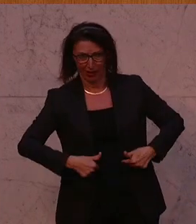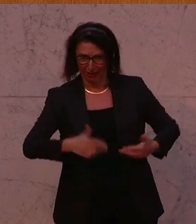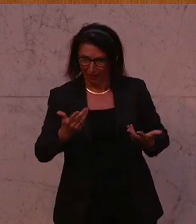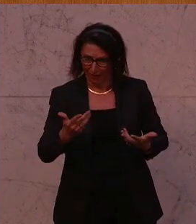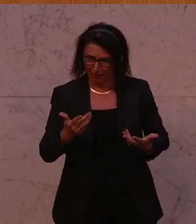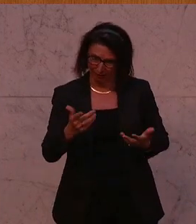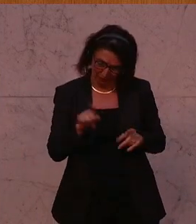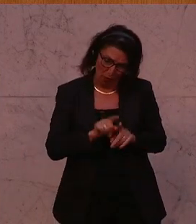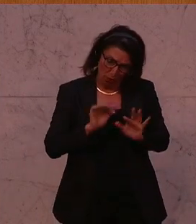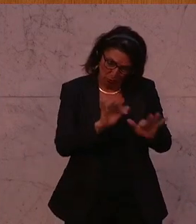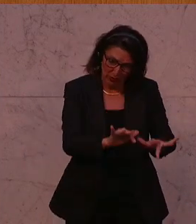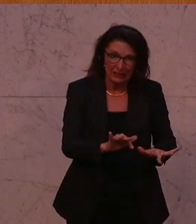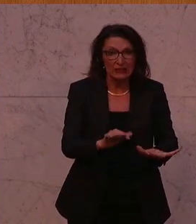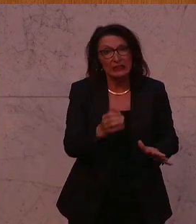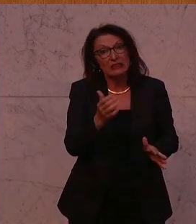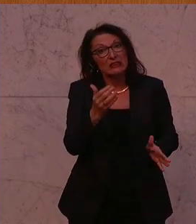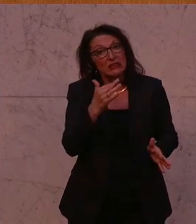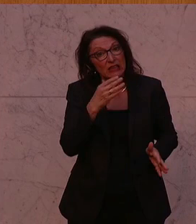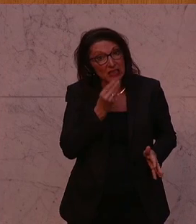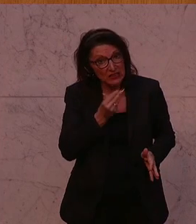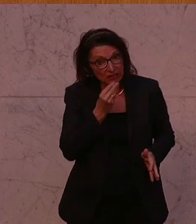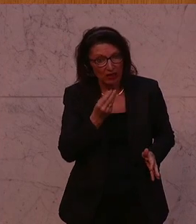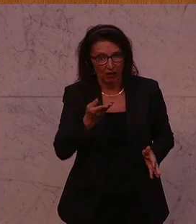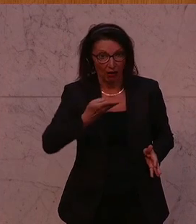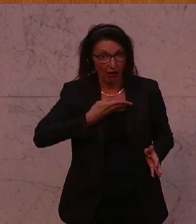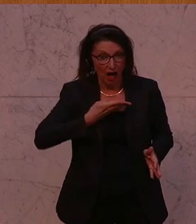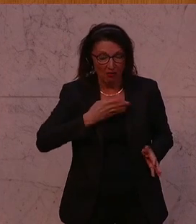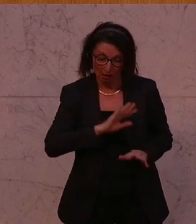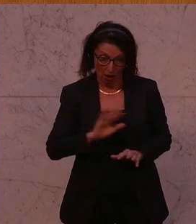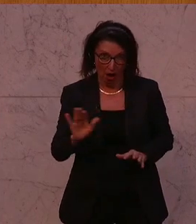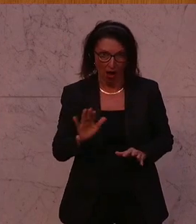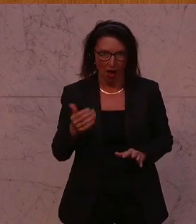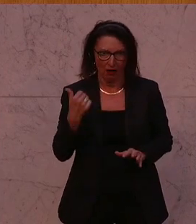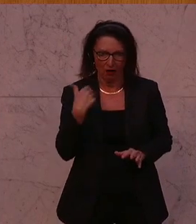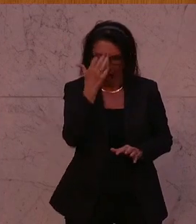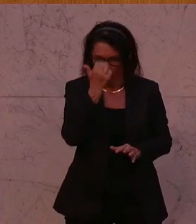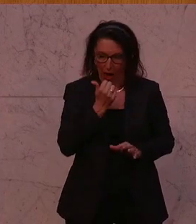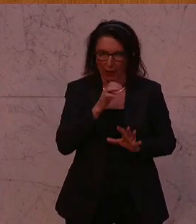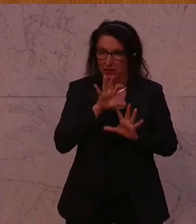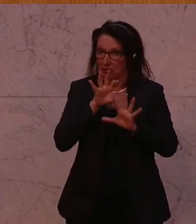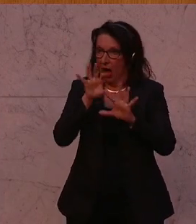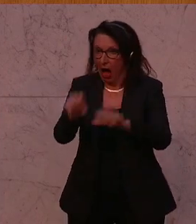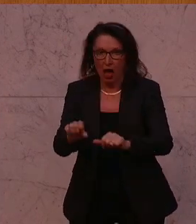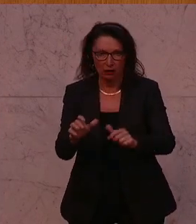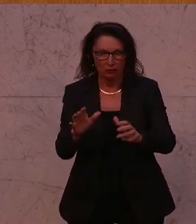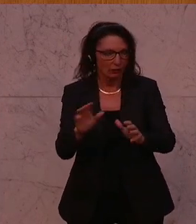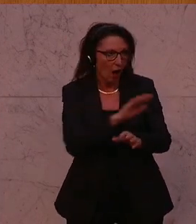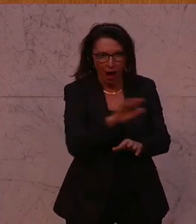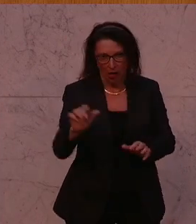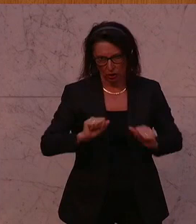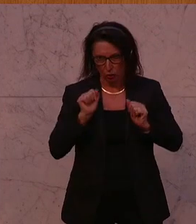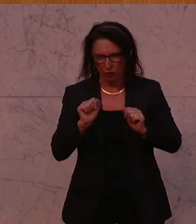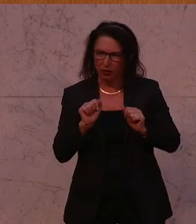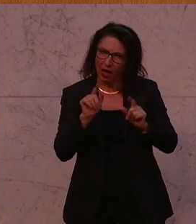Israel, Gaza, wir sind alle erschrocken über diesen Angriff der Terrororganisation Hamas. Auch hier wieder